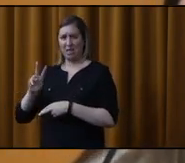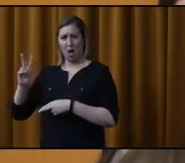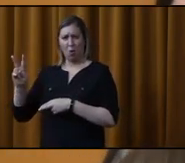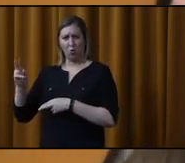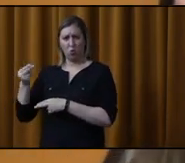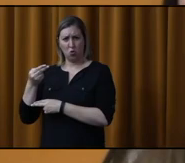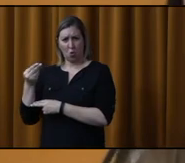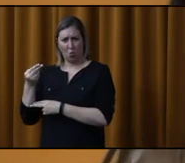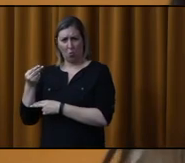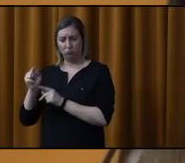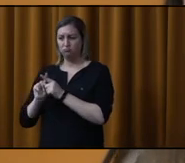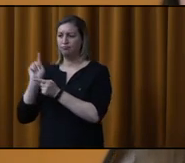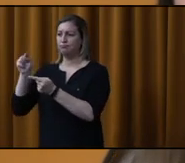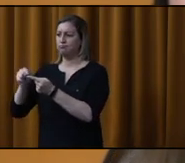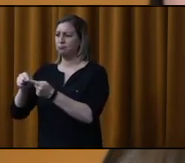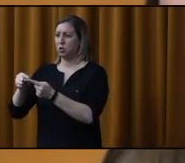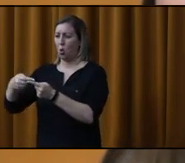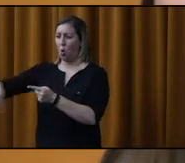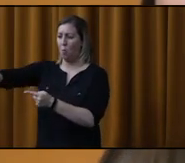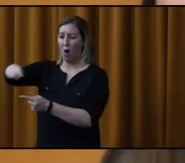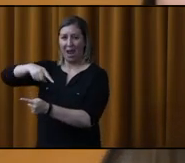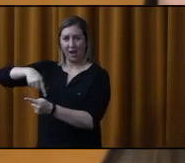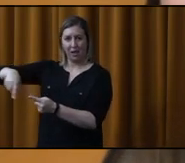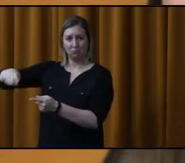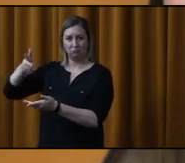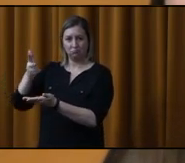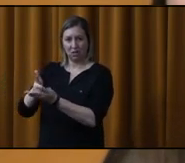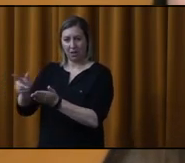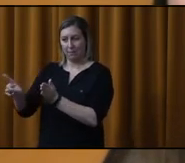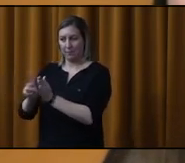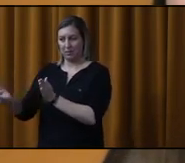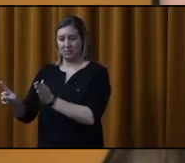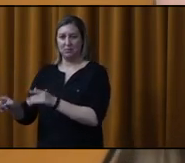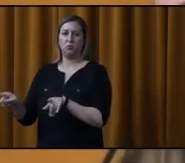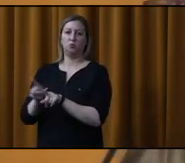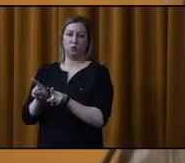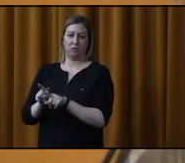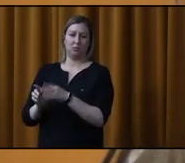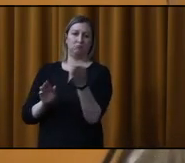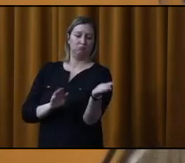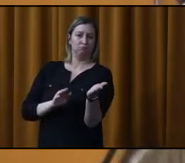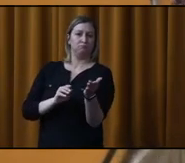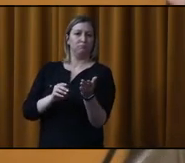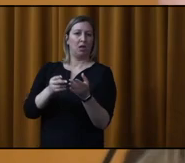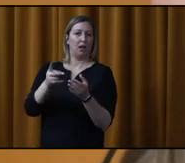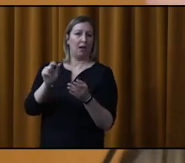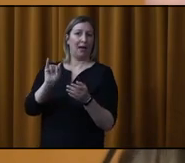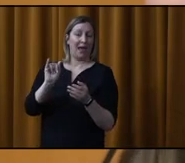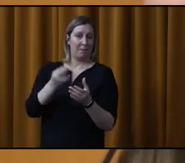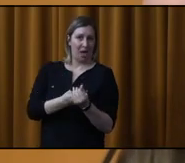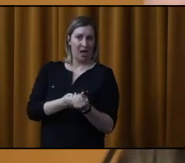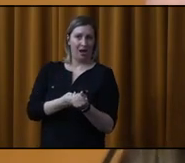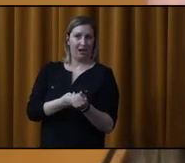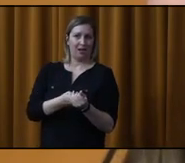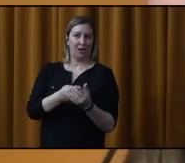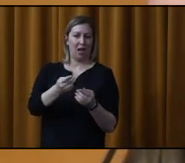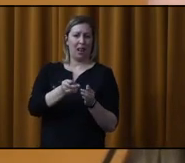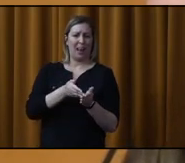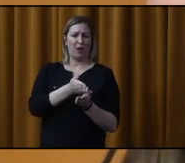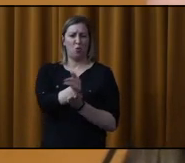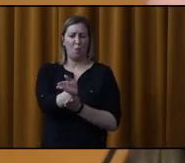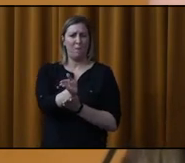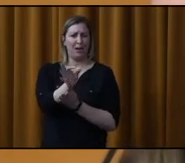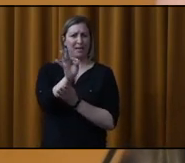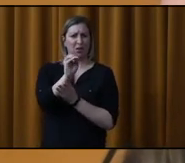et de redéfinir la zone de stationnement interdit du côté impaire de la courbe à 90 degrés au nord des boîtes